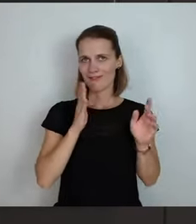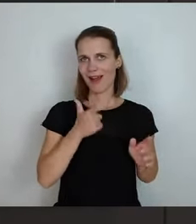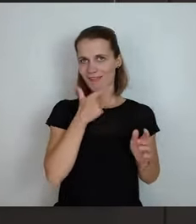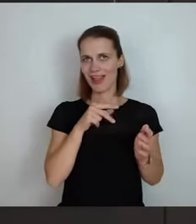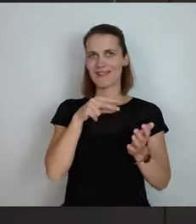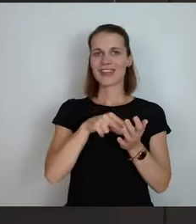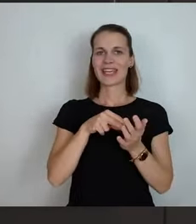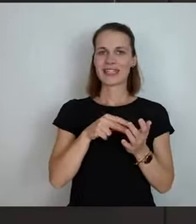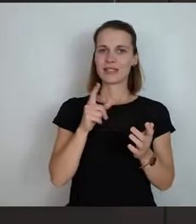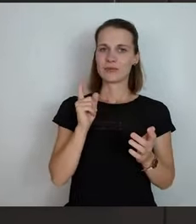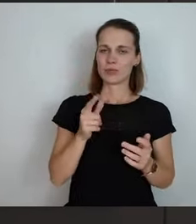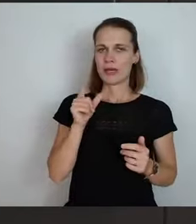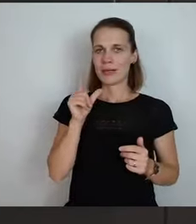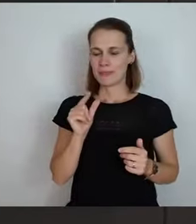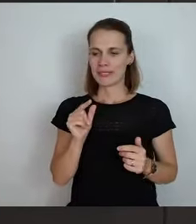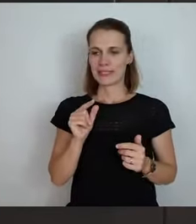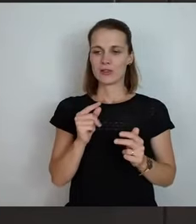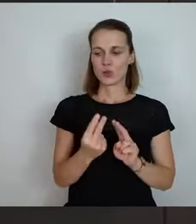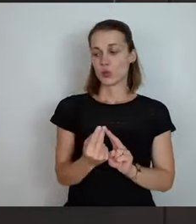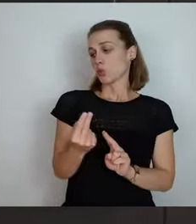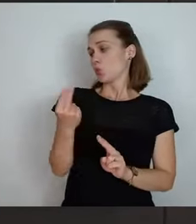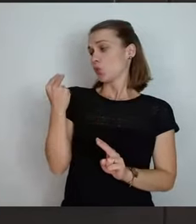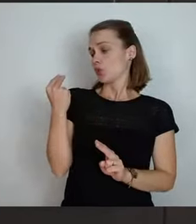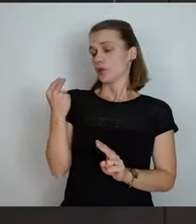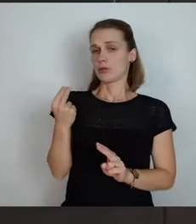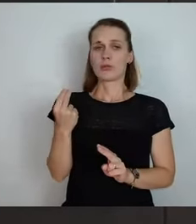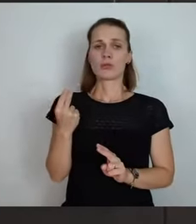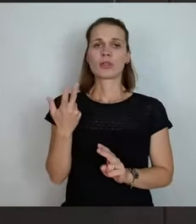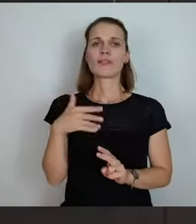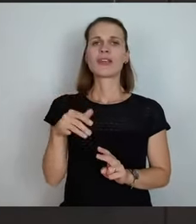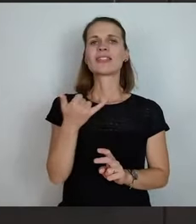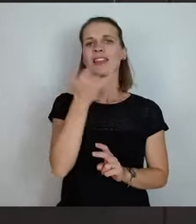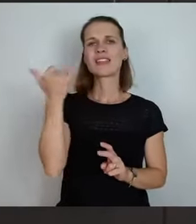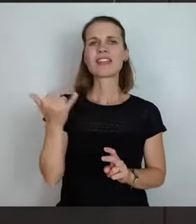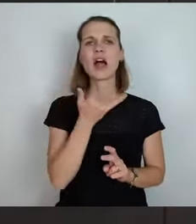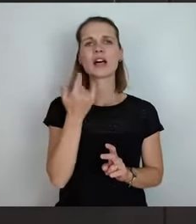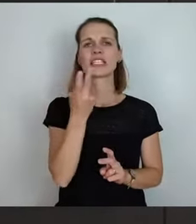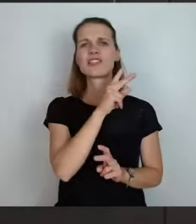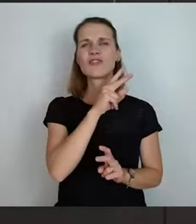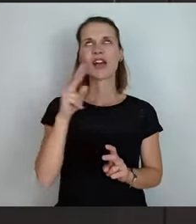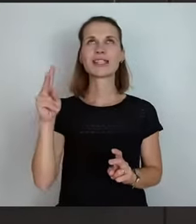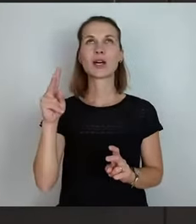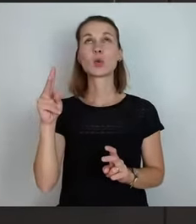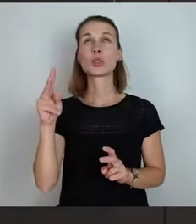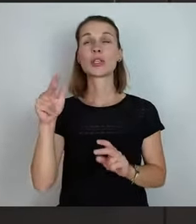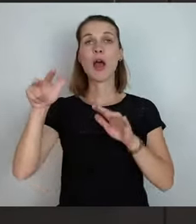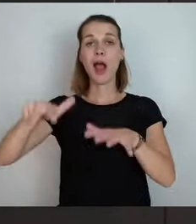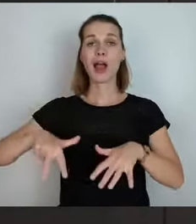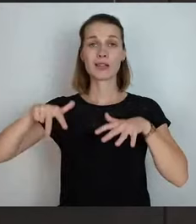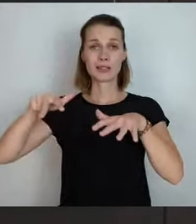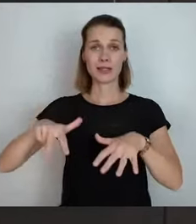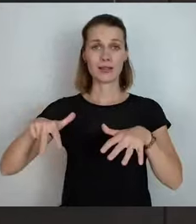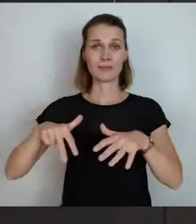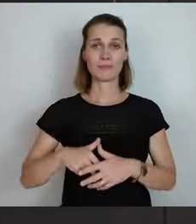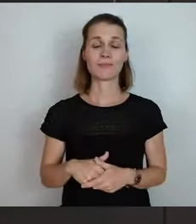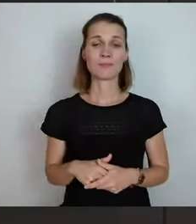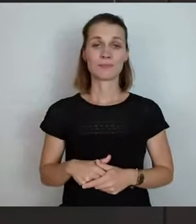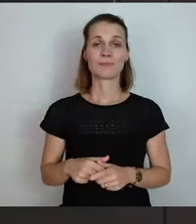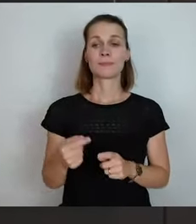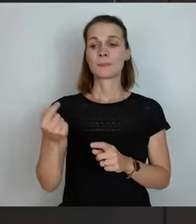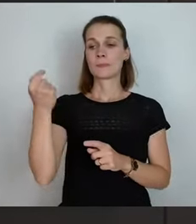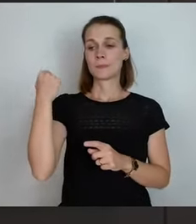muss mal ein bisschen zurückschauen und komme mal auf das Jahr 2021. 2018, dort hat Ihr